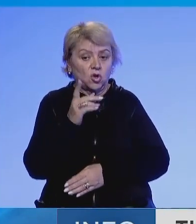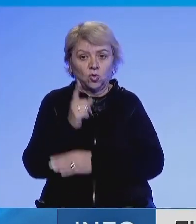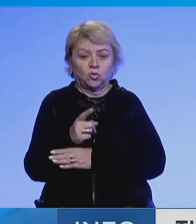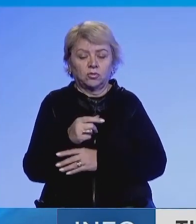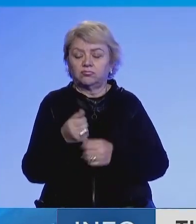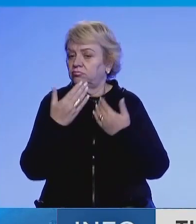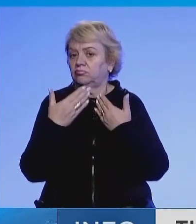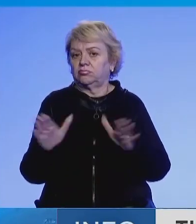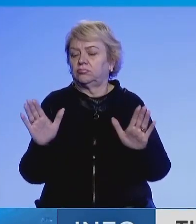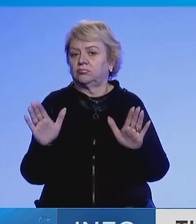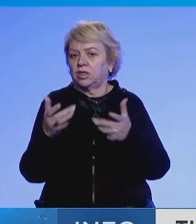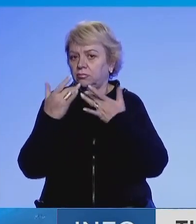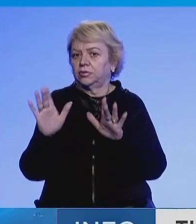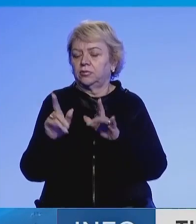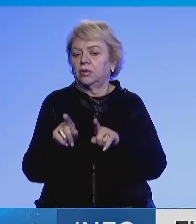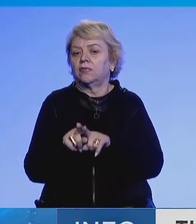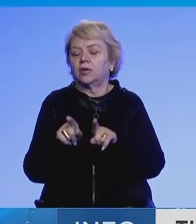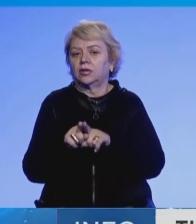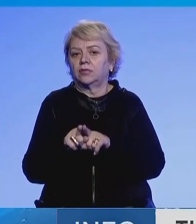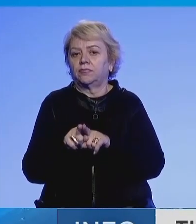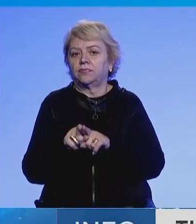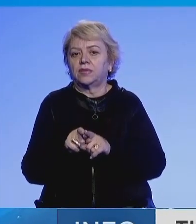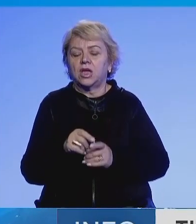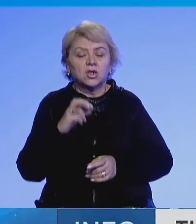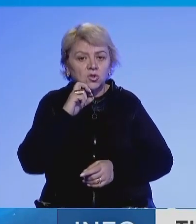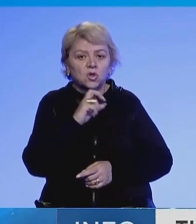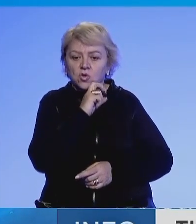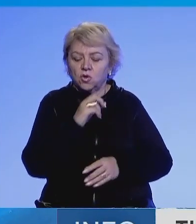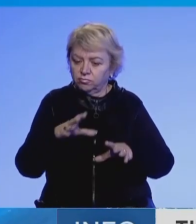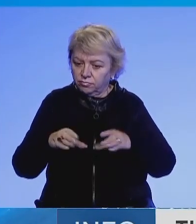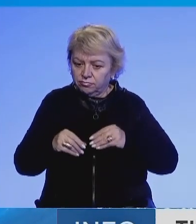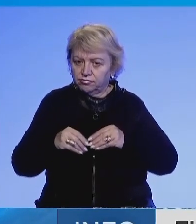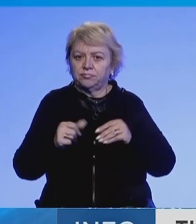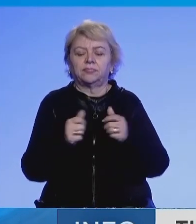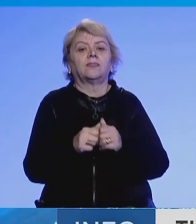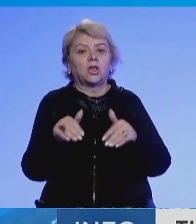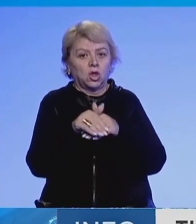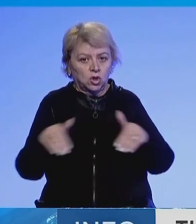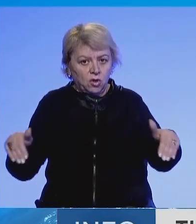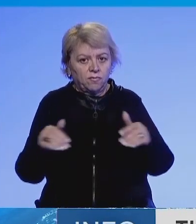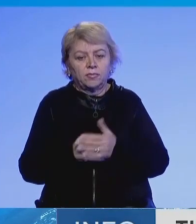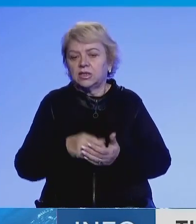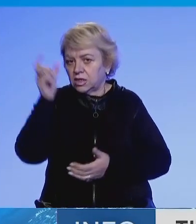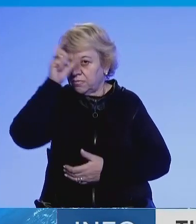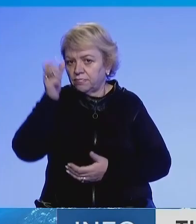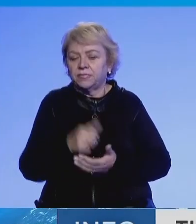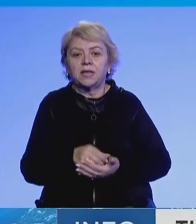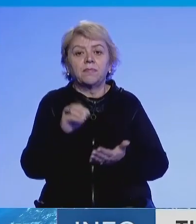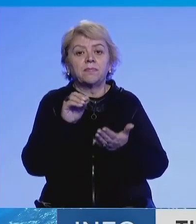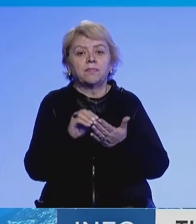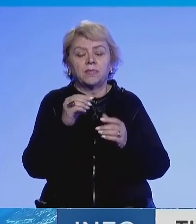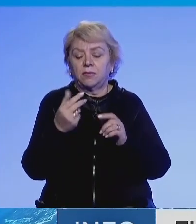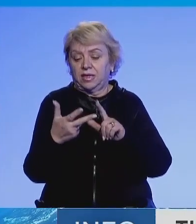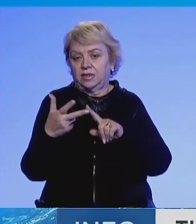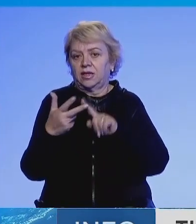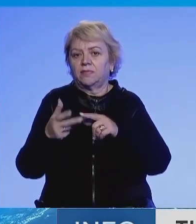liroj zyrat. Në rënd të para e vendosin njohin nga Izraelje më pas demarkimin e një pjesët kufirit me Serbin, pika e tretë si pas